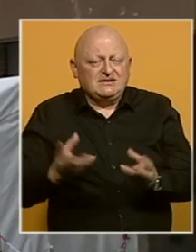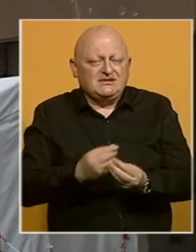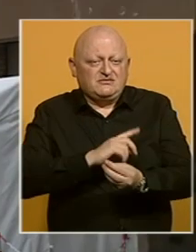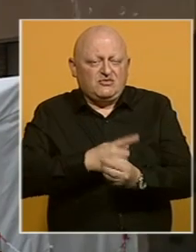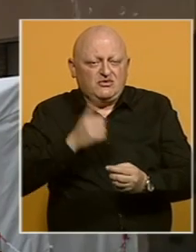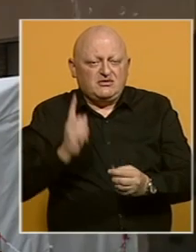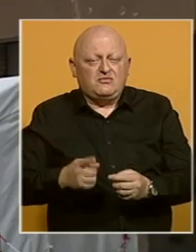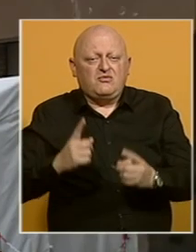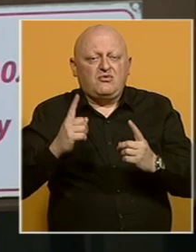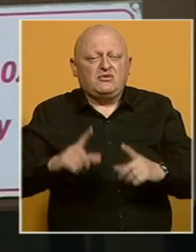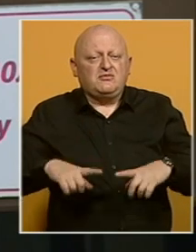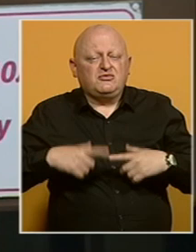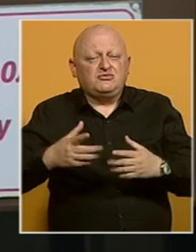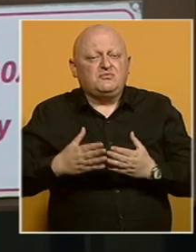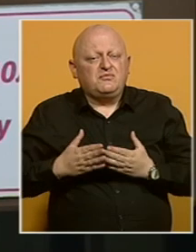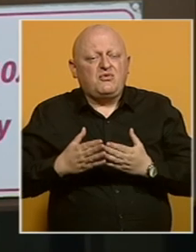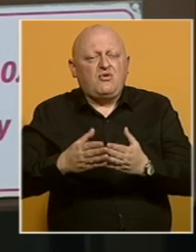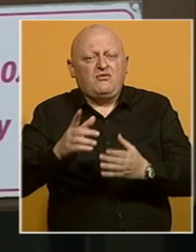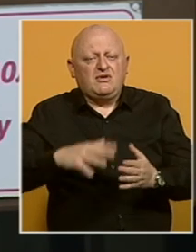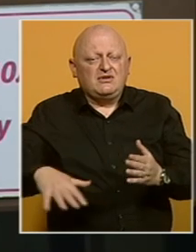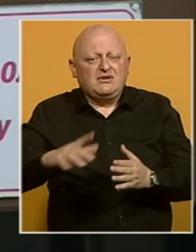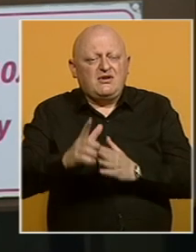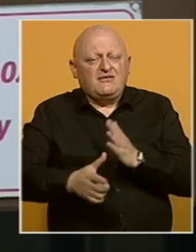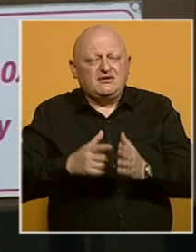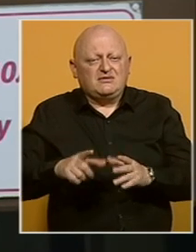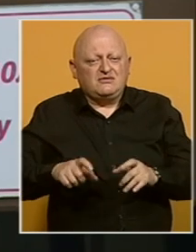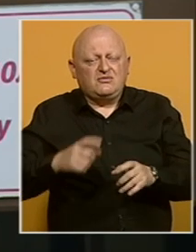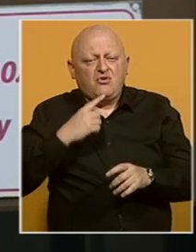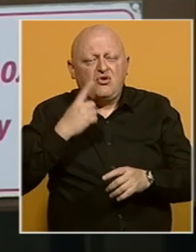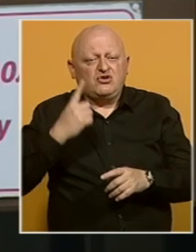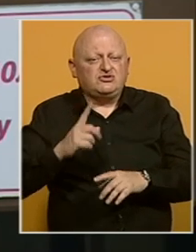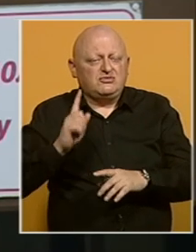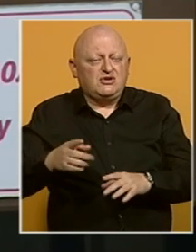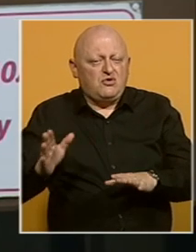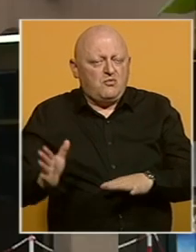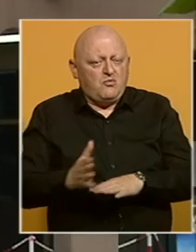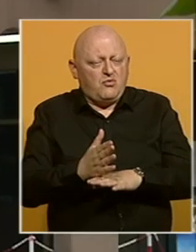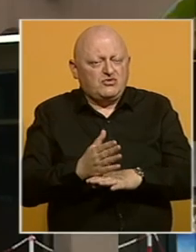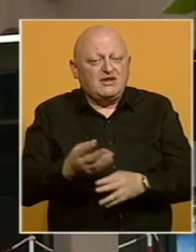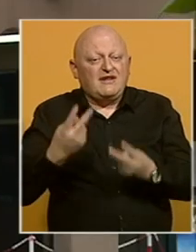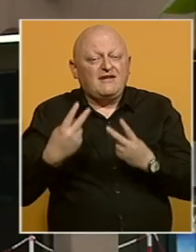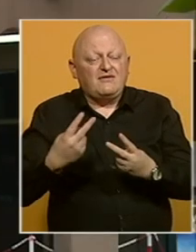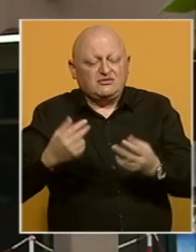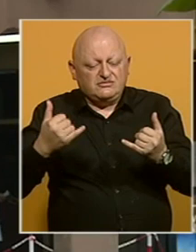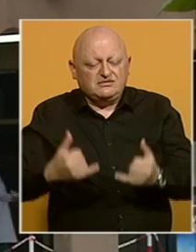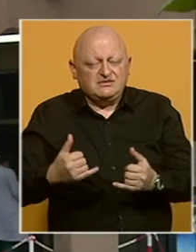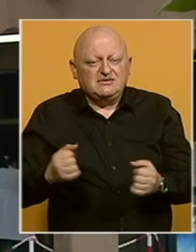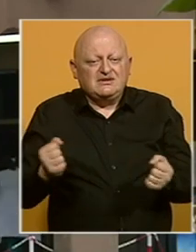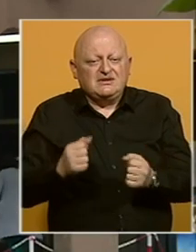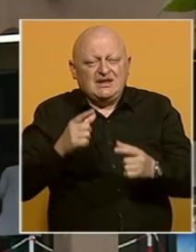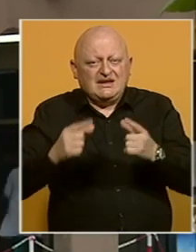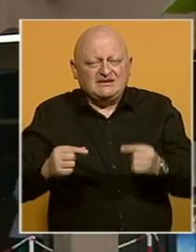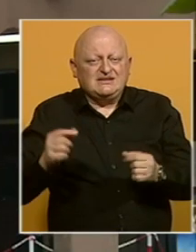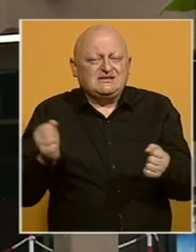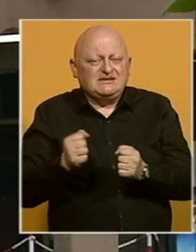možemo obstati i prebroditi cijeli ovaj period COVID-19 koji će jedno morati proći, ali najvažnije je sad ovaj jesenji i zimski